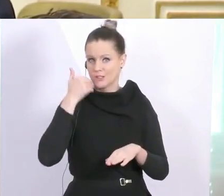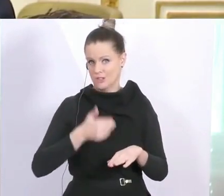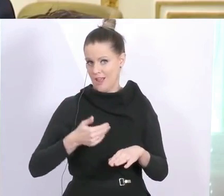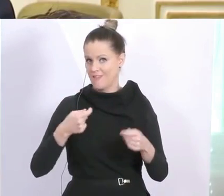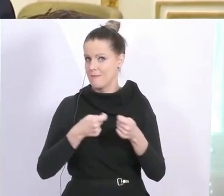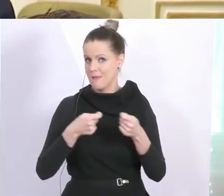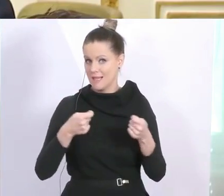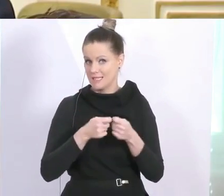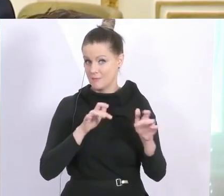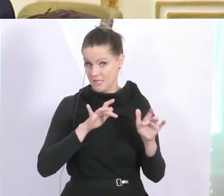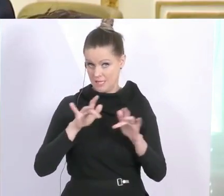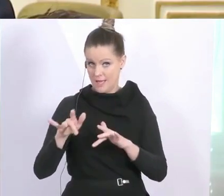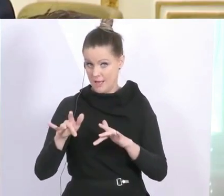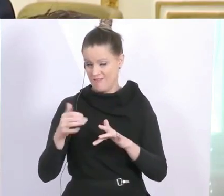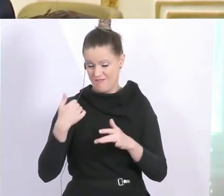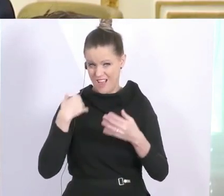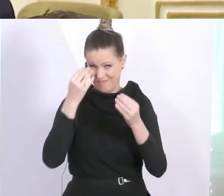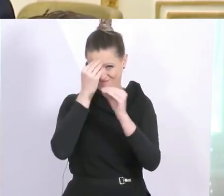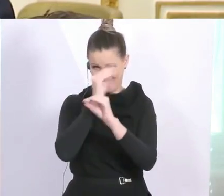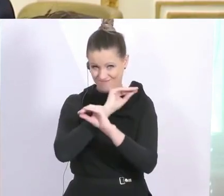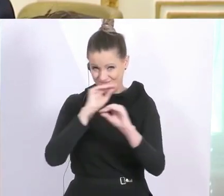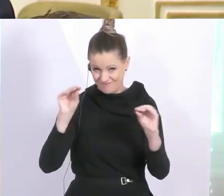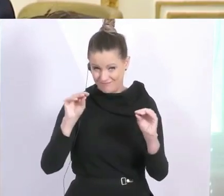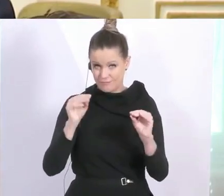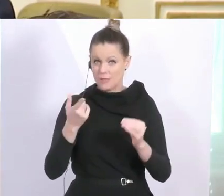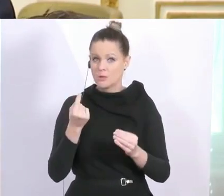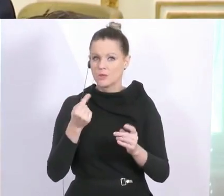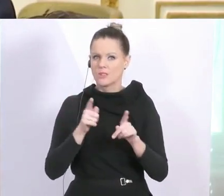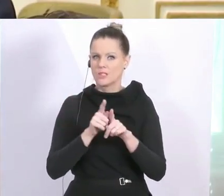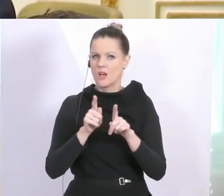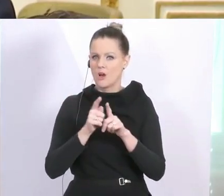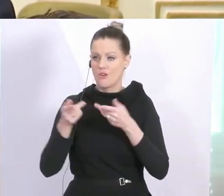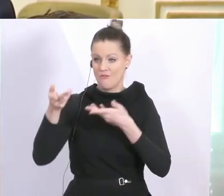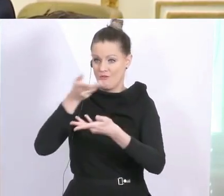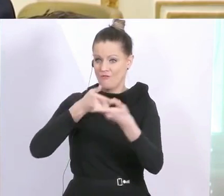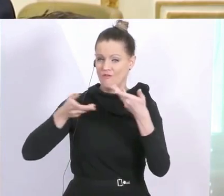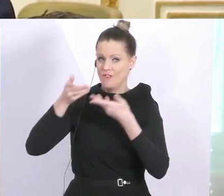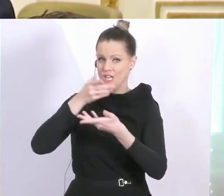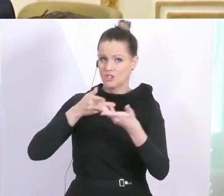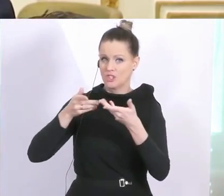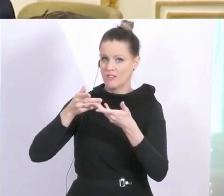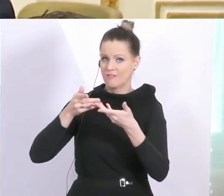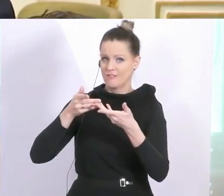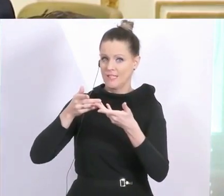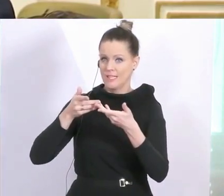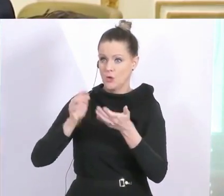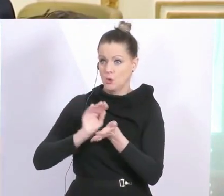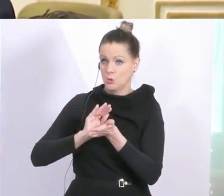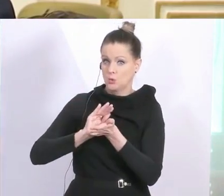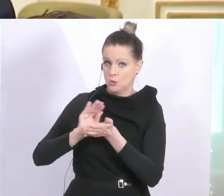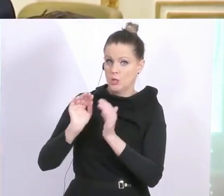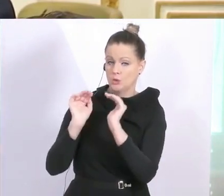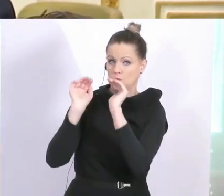Maßnahmen verkündet bekommen. Gibt es hier auch auf Seiten der wirtschaftlichen Abfederungen auch noch zusätzliche Maßnahmen,